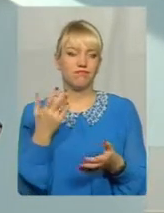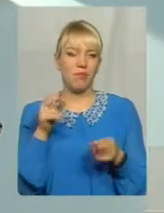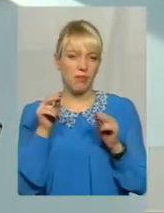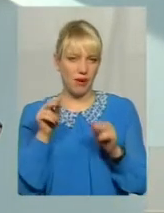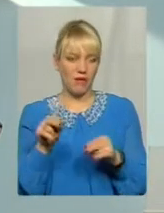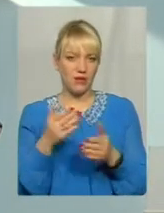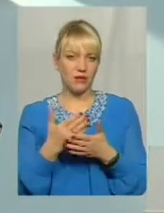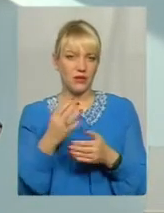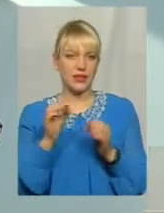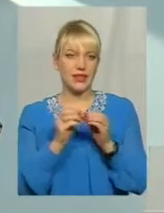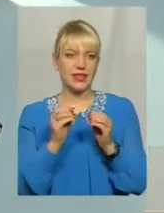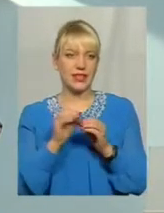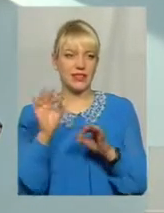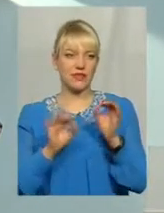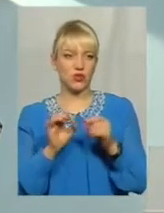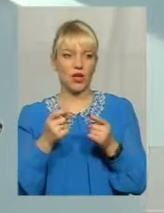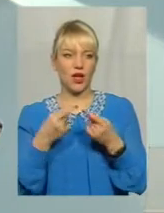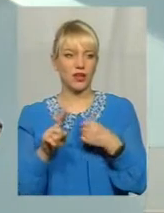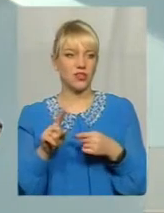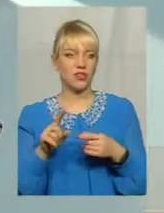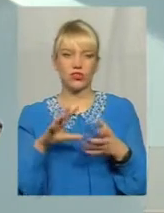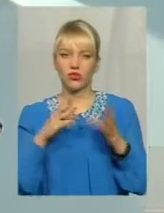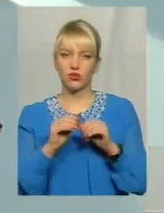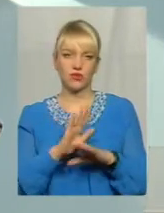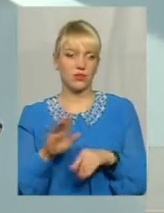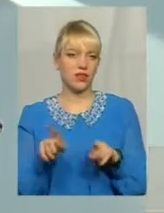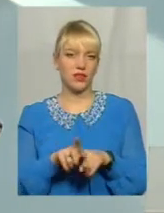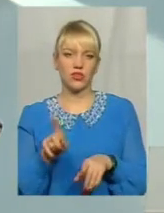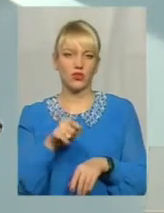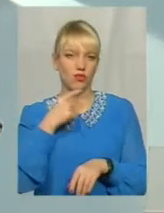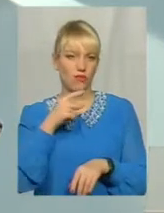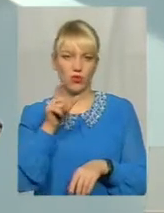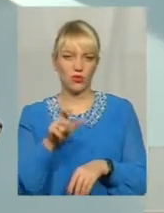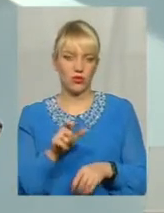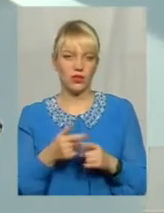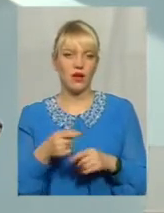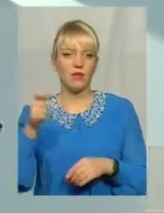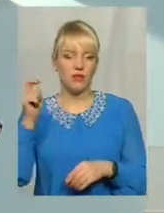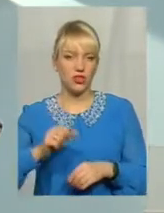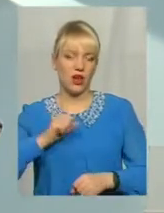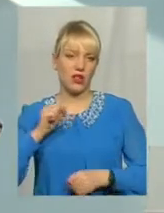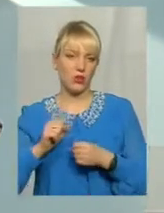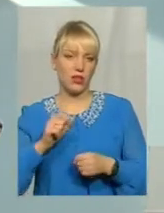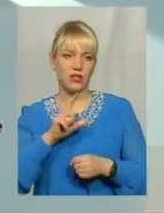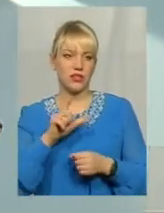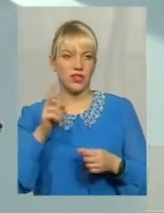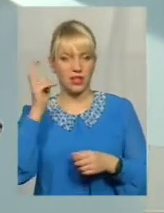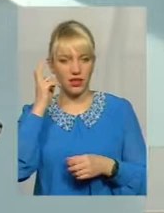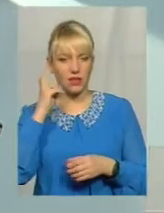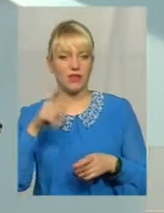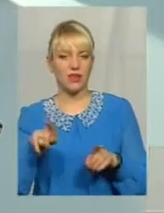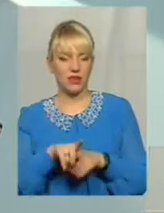Решта Абсолютно не те, що людина говорить Переїжджали до нас колеги з Києва Навіть був такий епізод